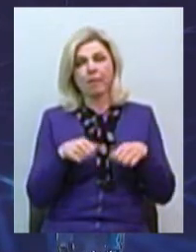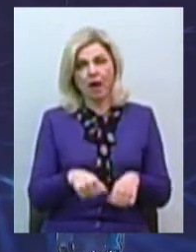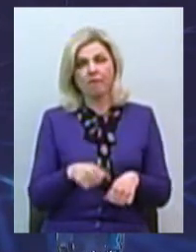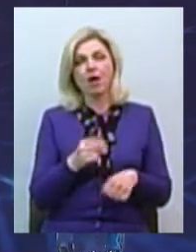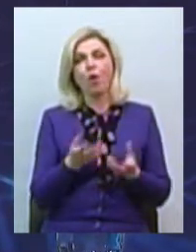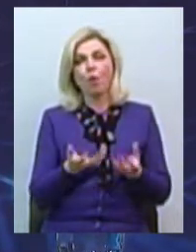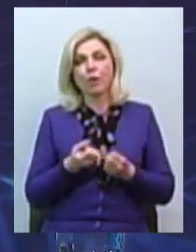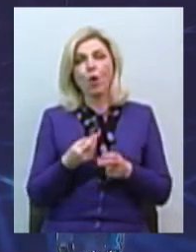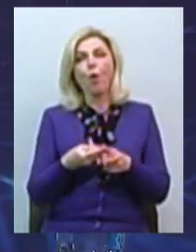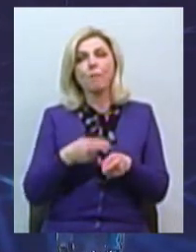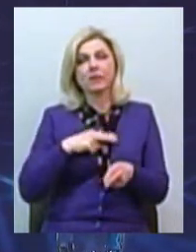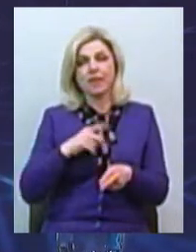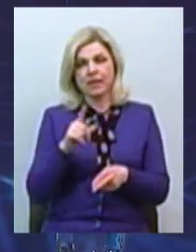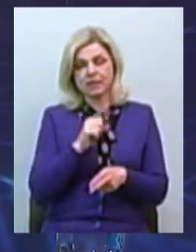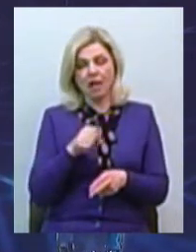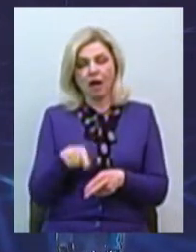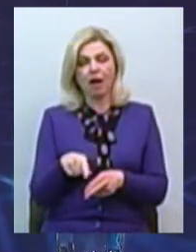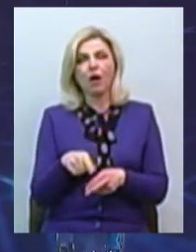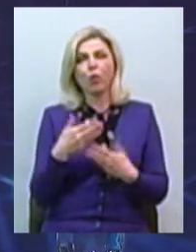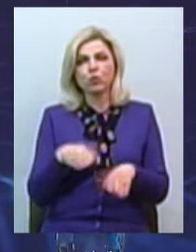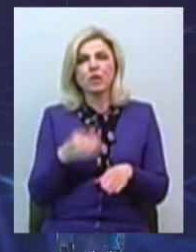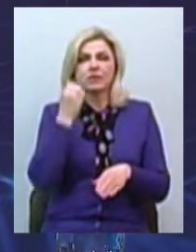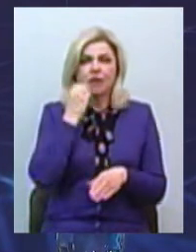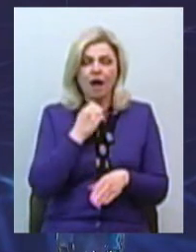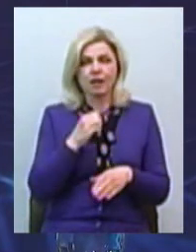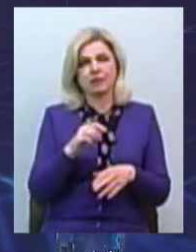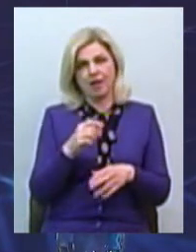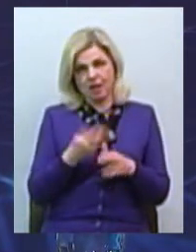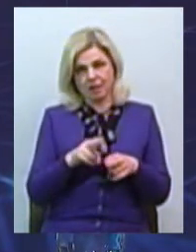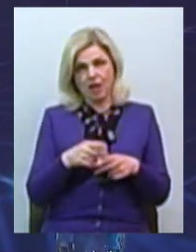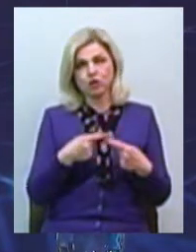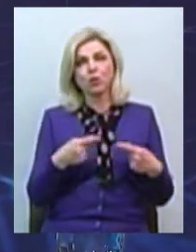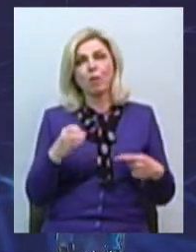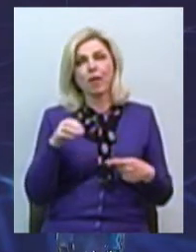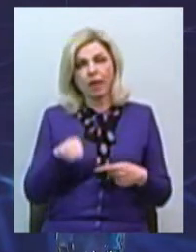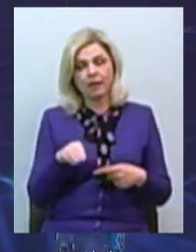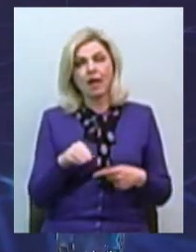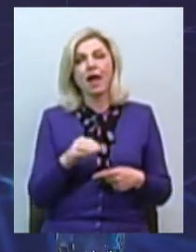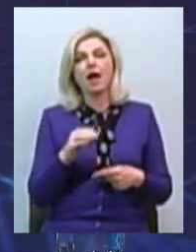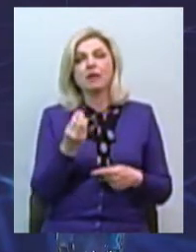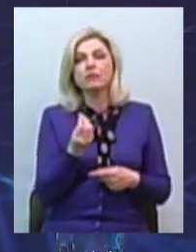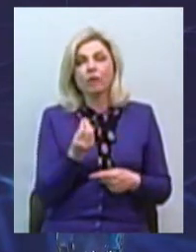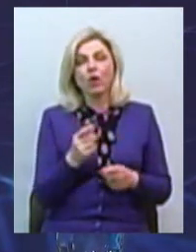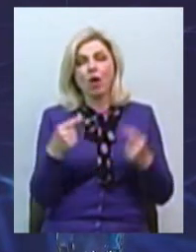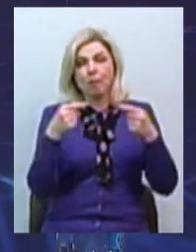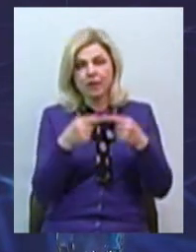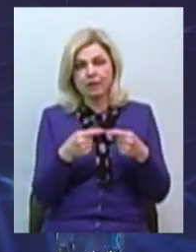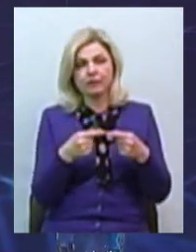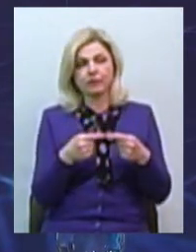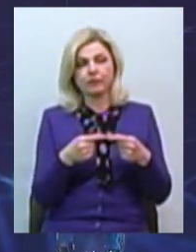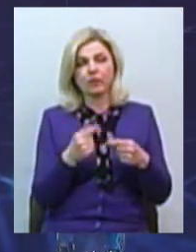компенсації за їх зношування чи амортизацію. Розмір і порядок виплати цієї компенсації також визначається